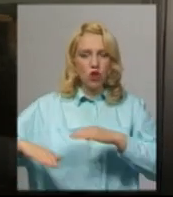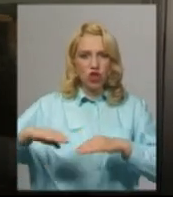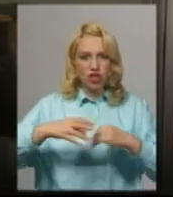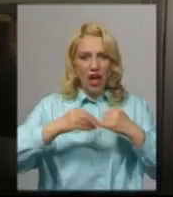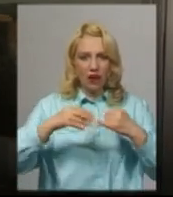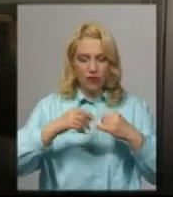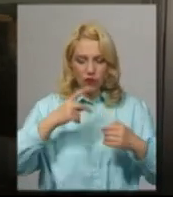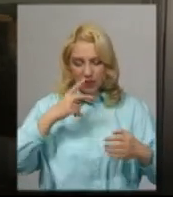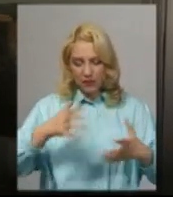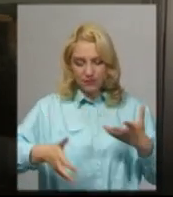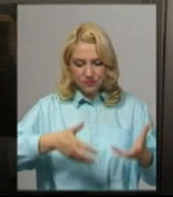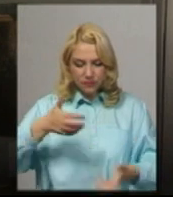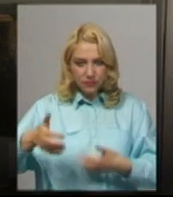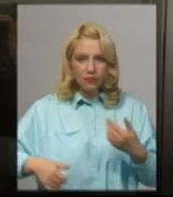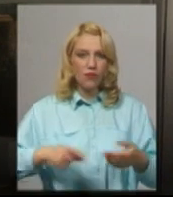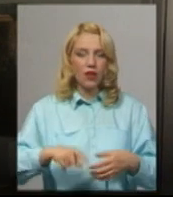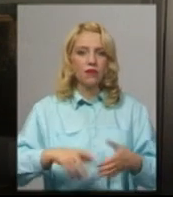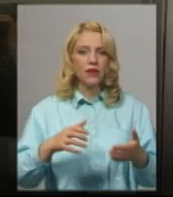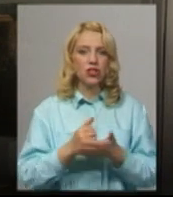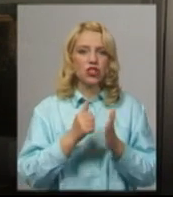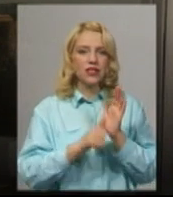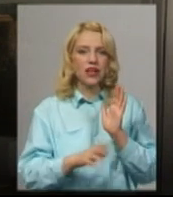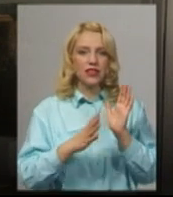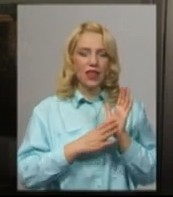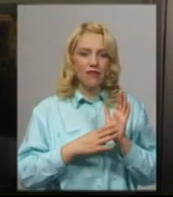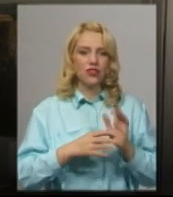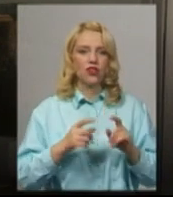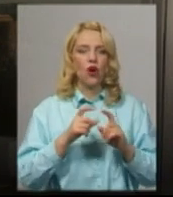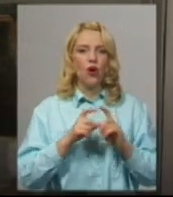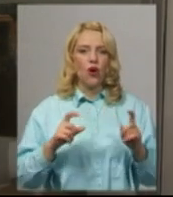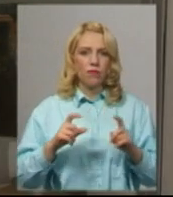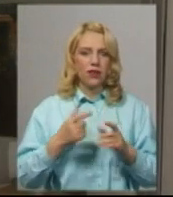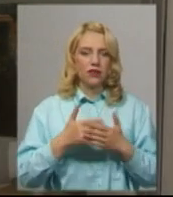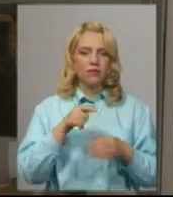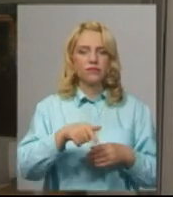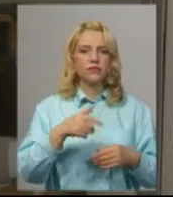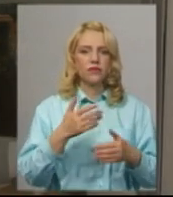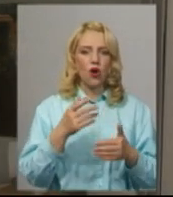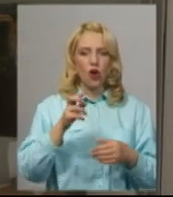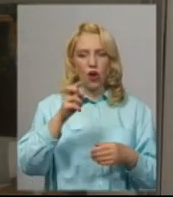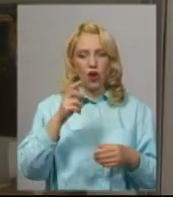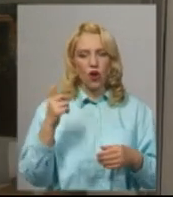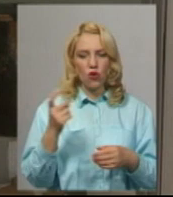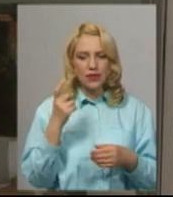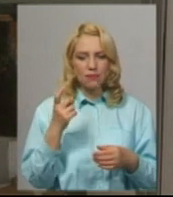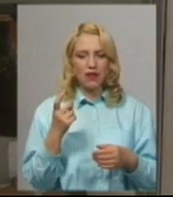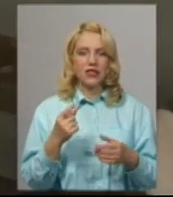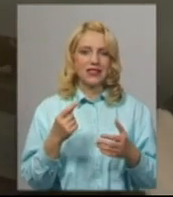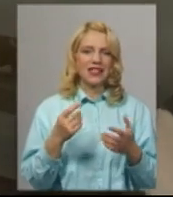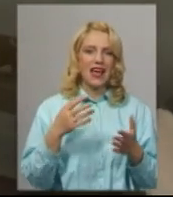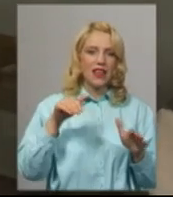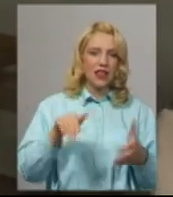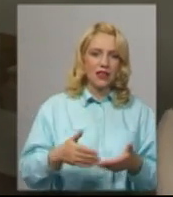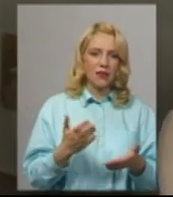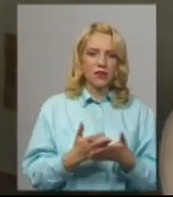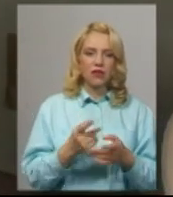там 69 об'єктів, це господарські ями, це фрагменти виробничих приміщень, унікальною знахідкою